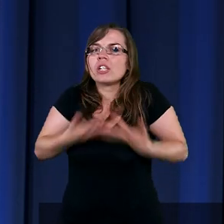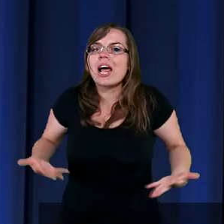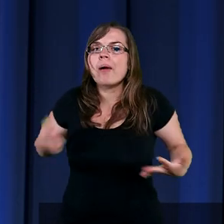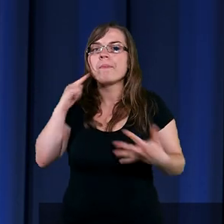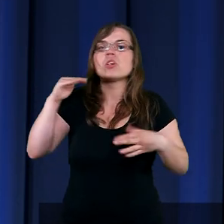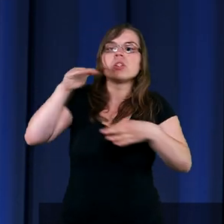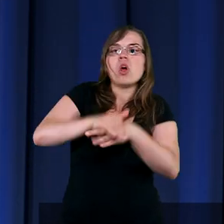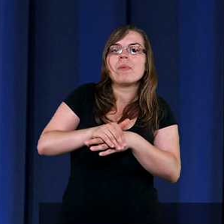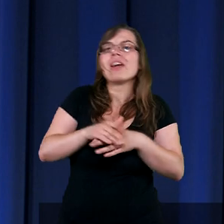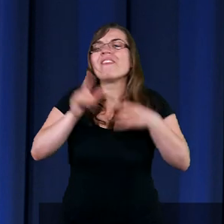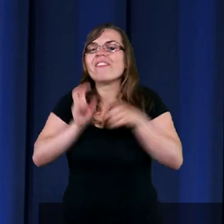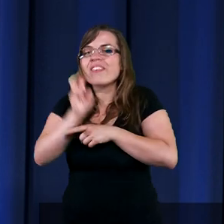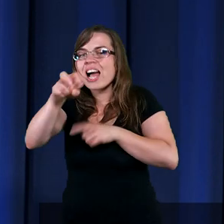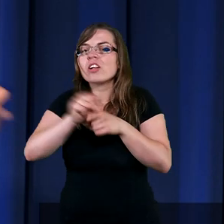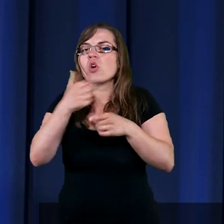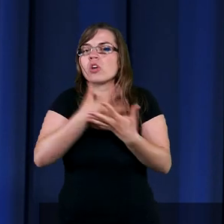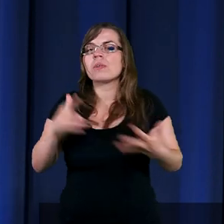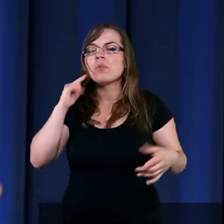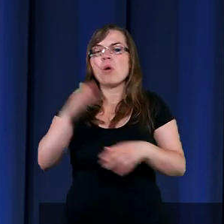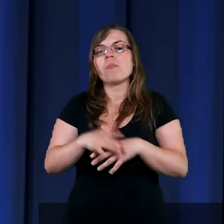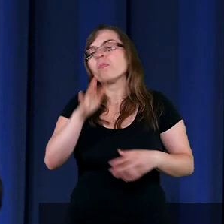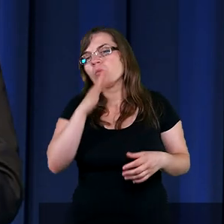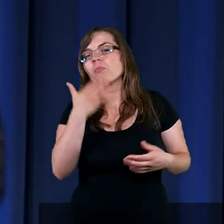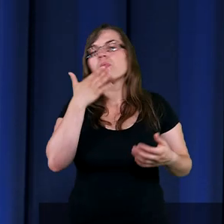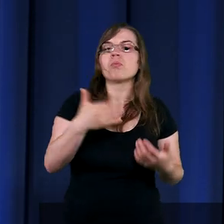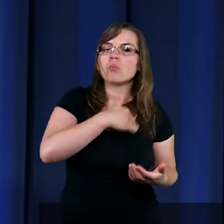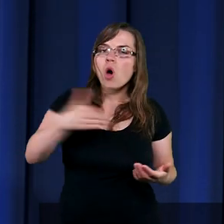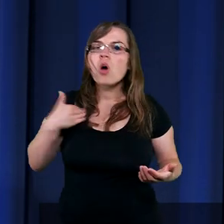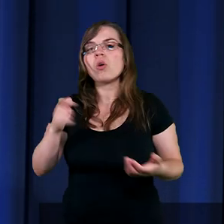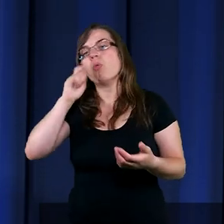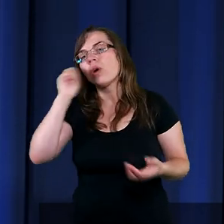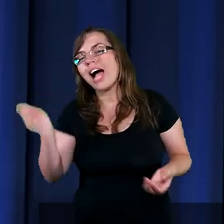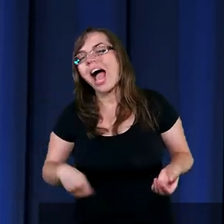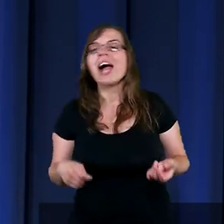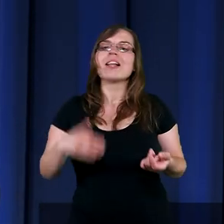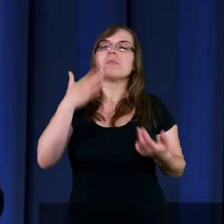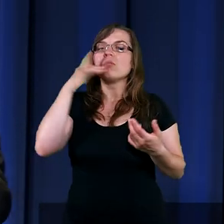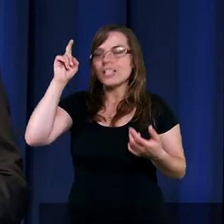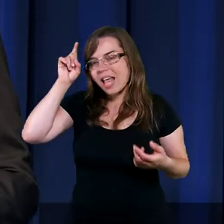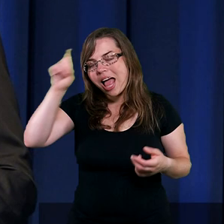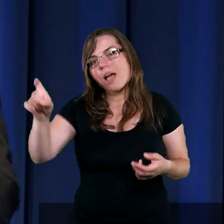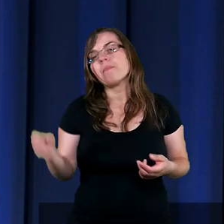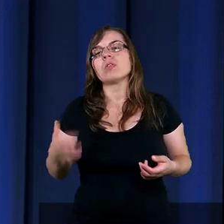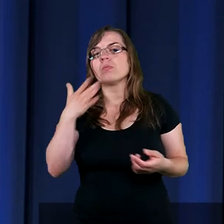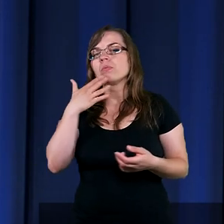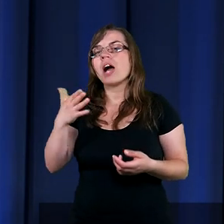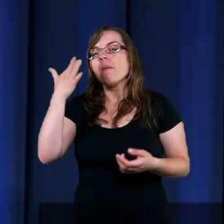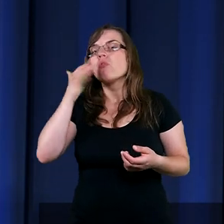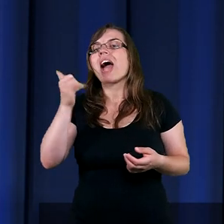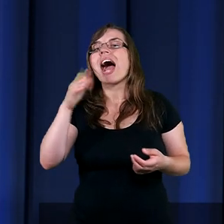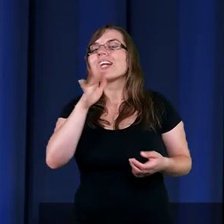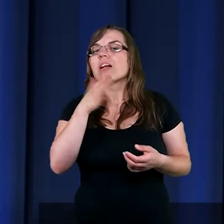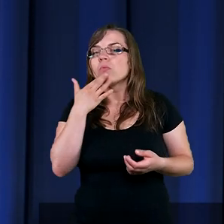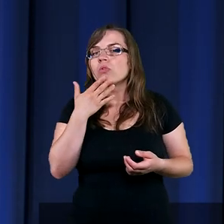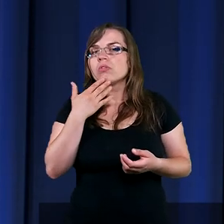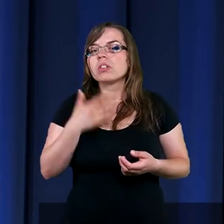Wejść do ziemi obiecanej. Wiecie, Izraelici do dzisiejszego dnia. My mówimy Polska, mówimy Ukraina, mówimy Niemcy. A wiecie, jak mówią Izraelici?